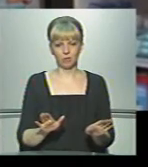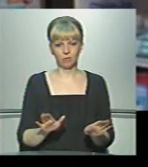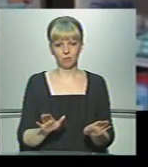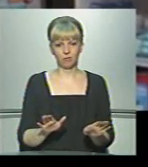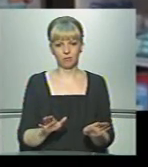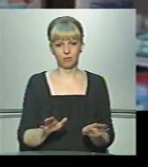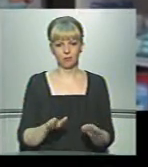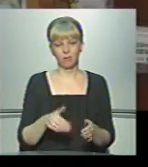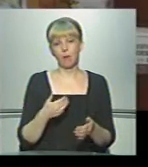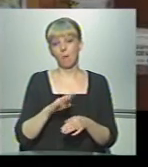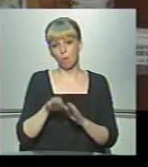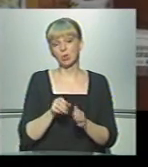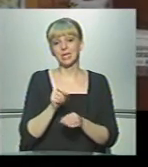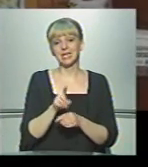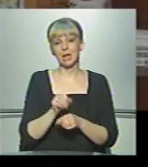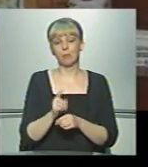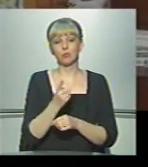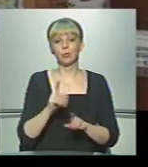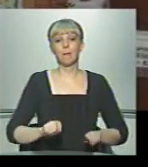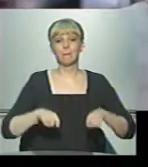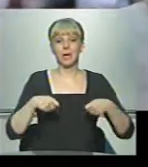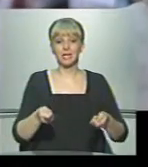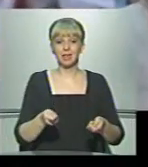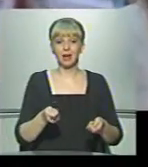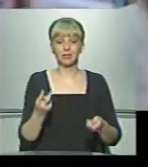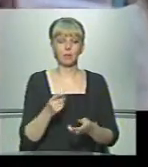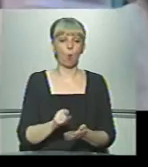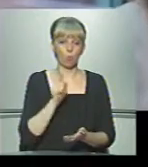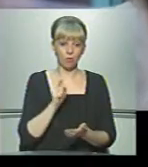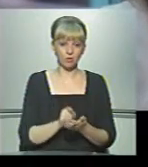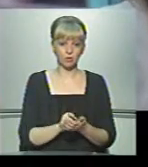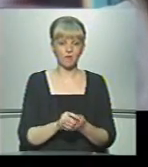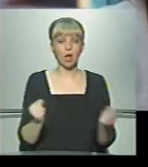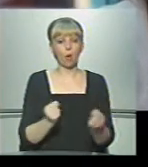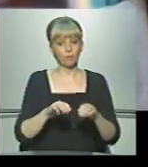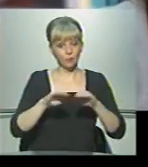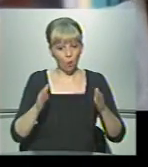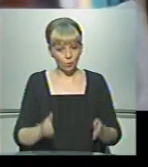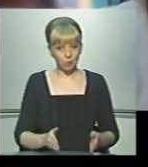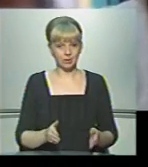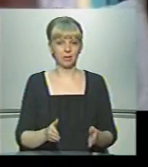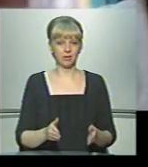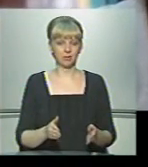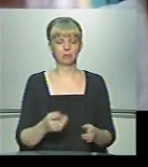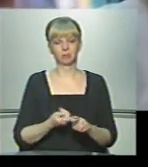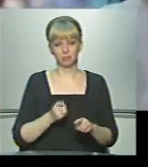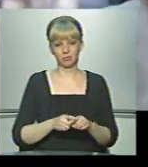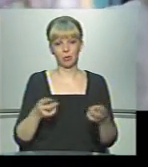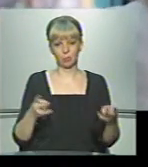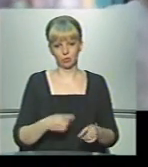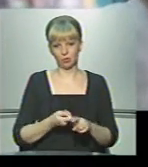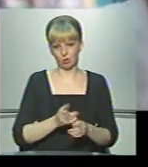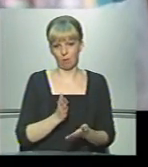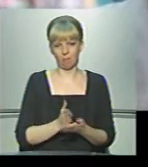Напевно, лише під замовлення. Перше, якщо передали, то треба обов'язково в холодильник і так далі. Це все потрібно для цього